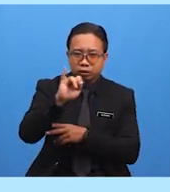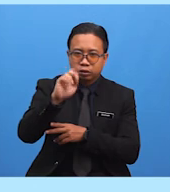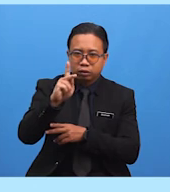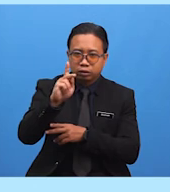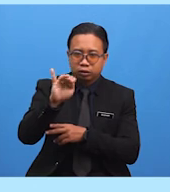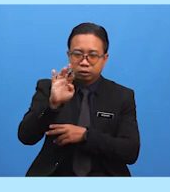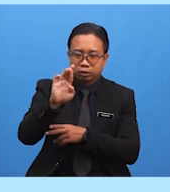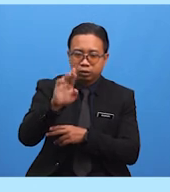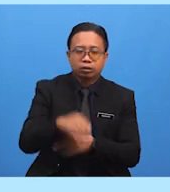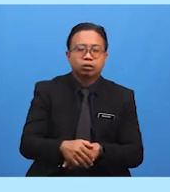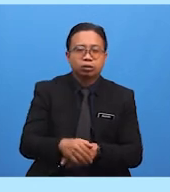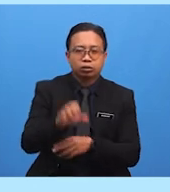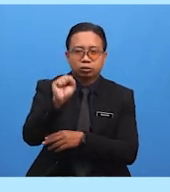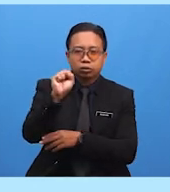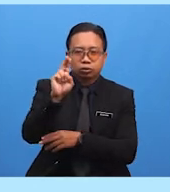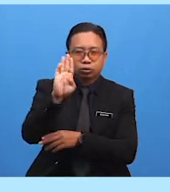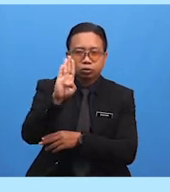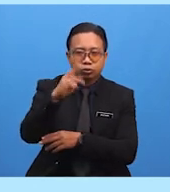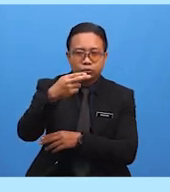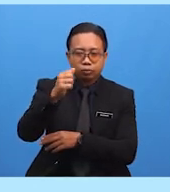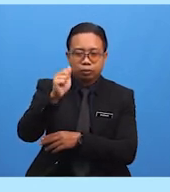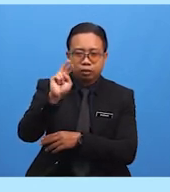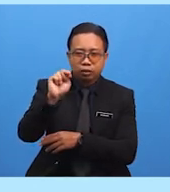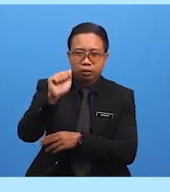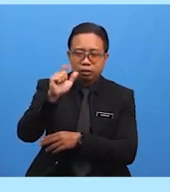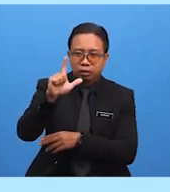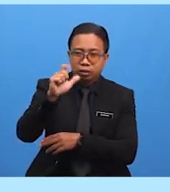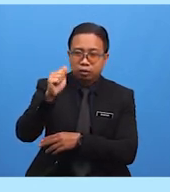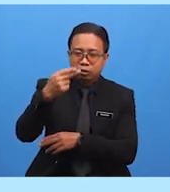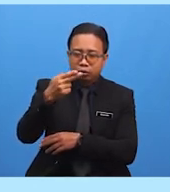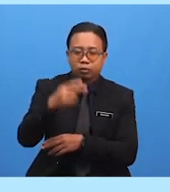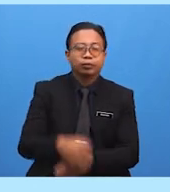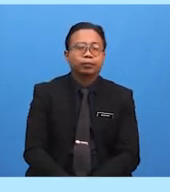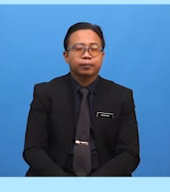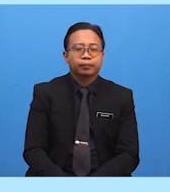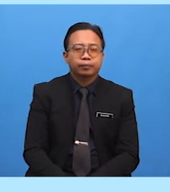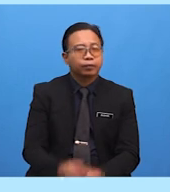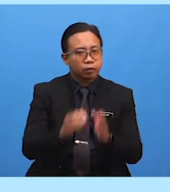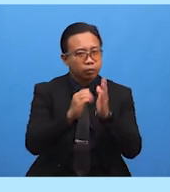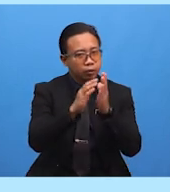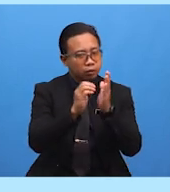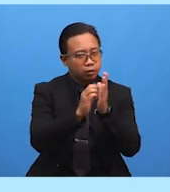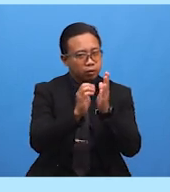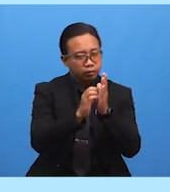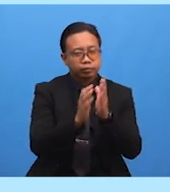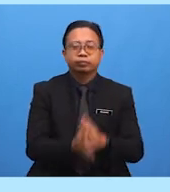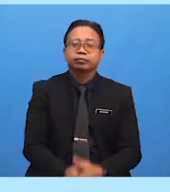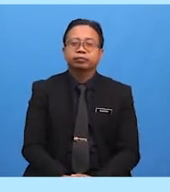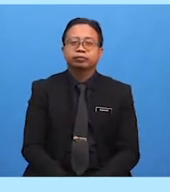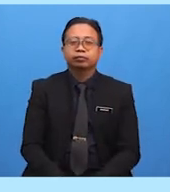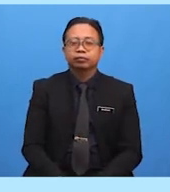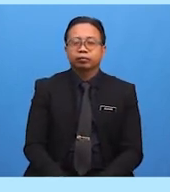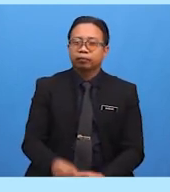Seperti Subhanallah Al-Azim Subhanallah Wabihamdih